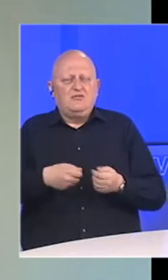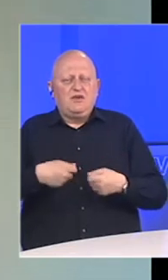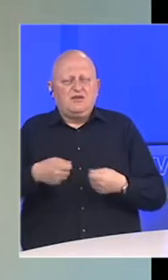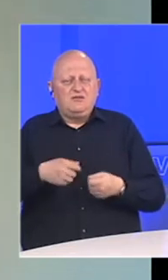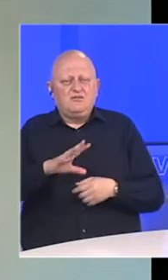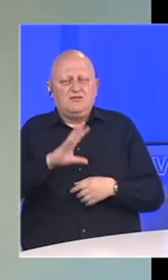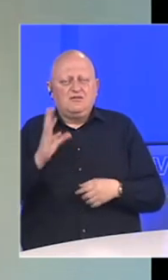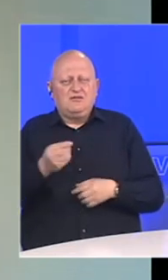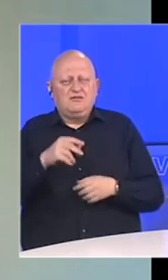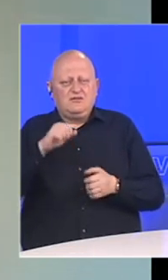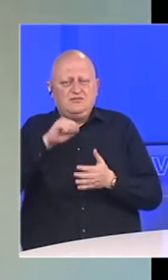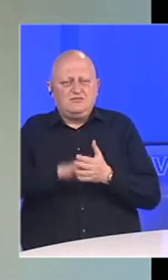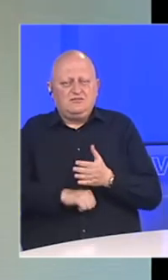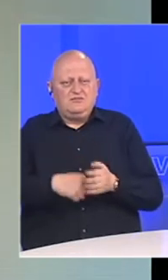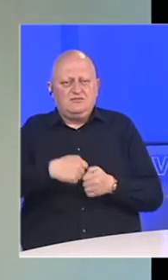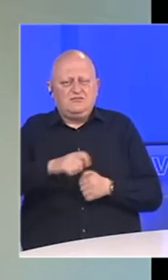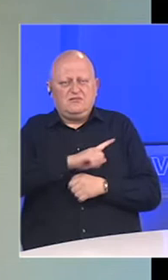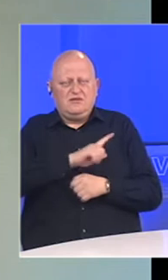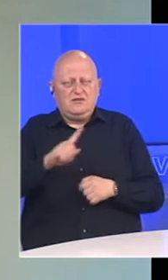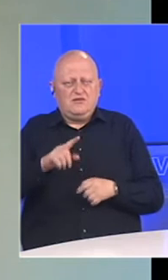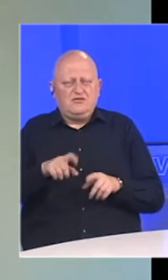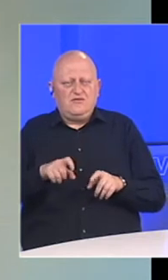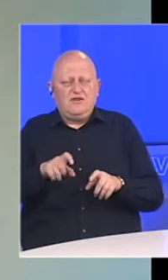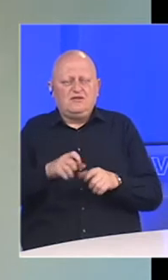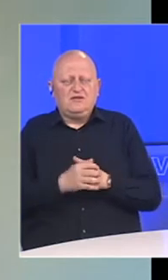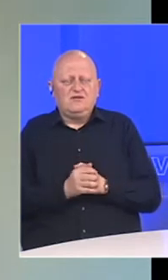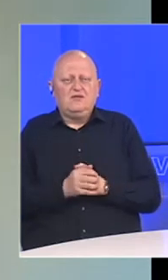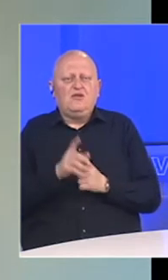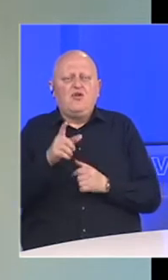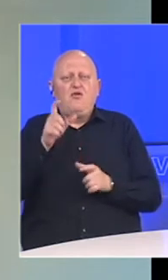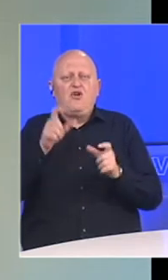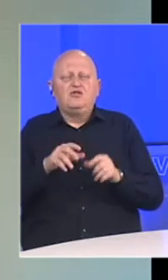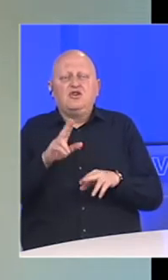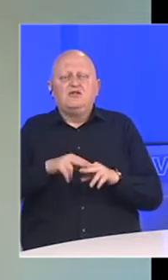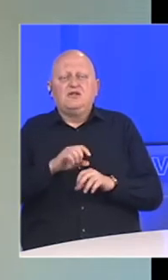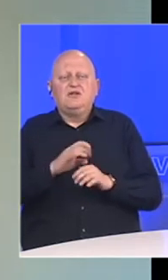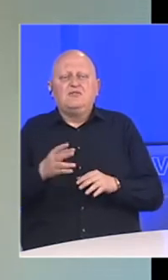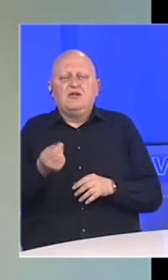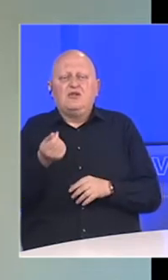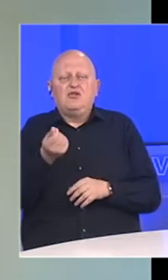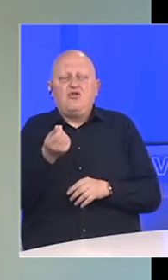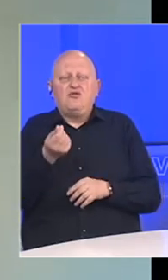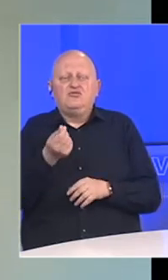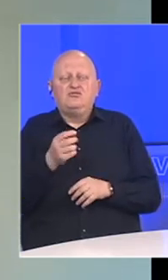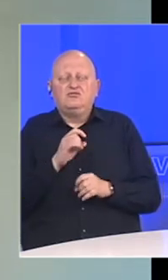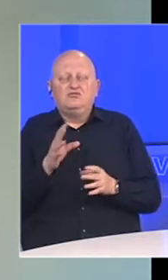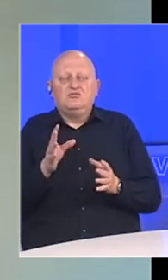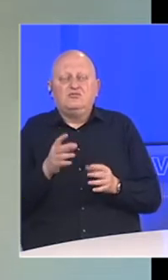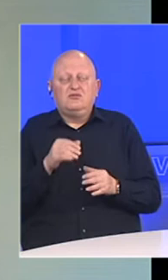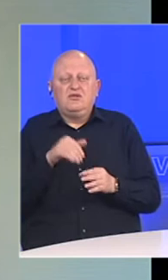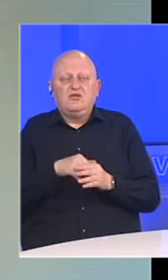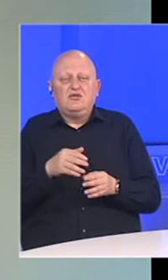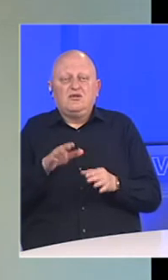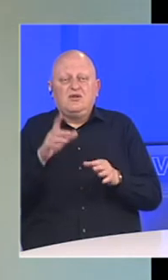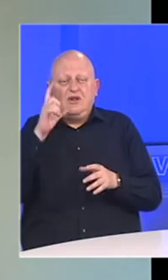Usred svih ovih restrikcija nastalih iz mjera zaštiti od koronavirusa, ove osobe su ostale bez značajnog, bez u stvari